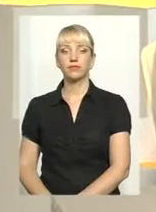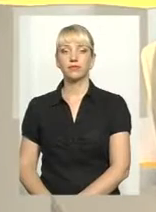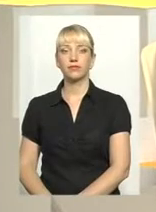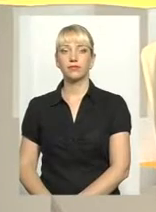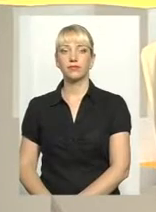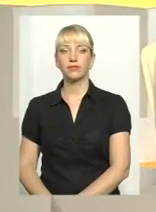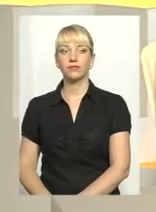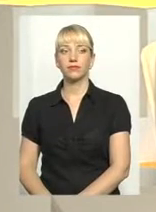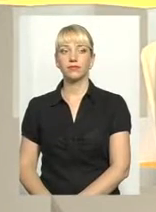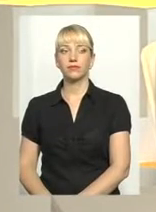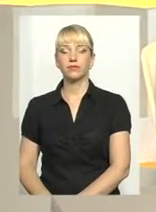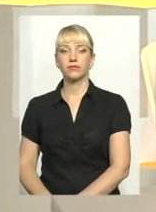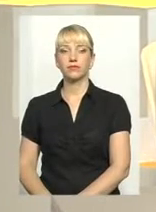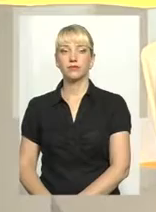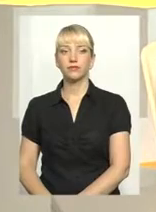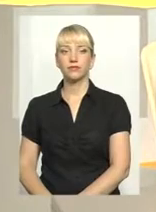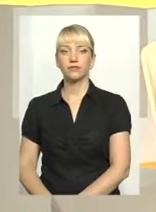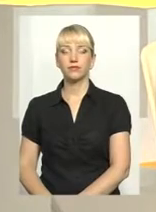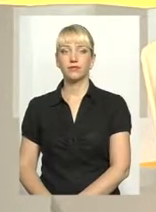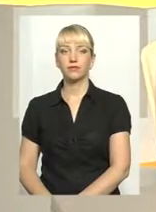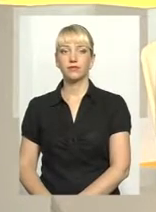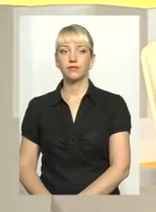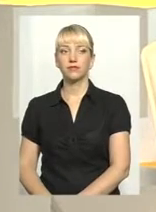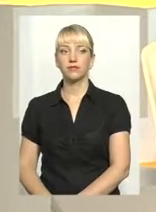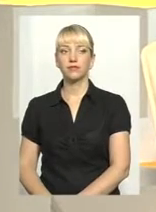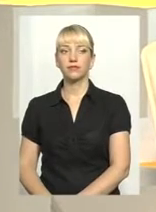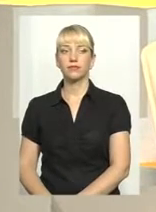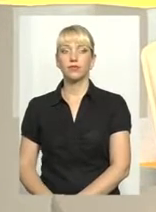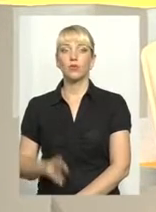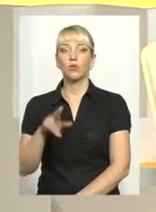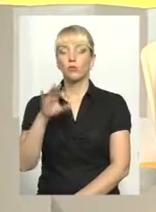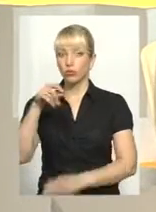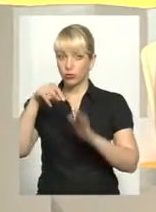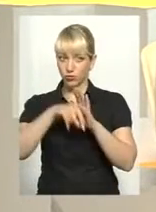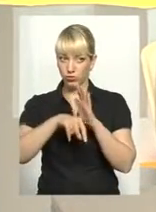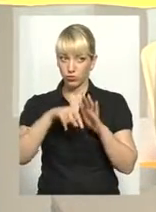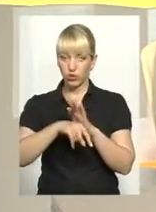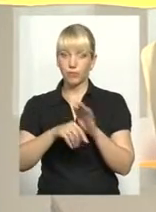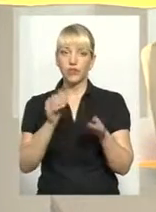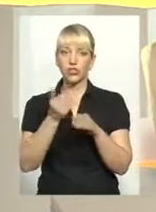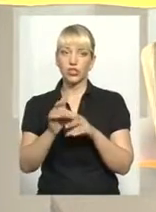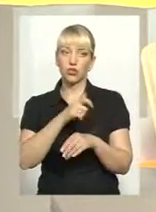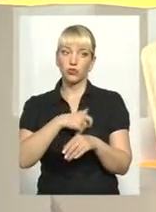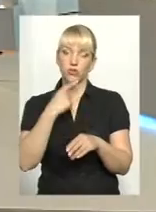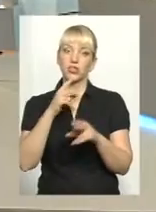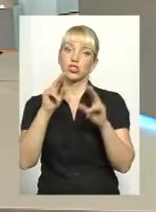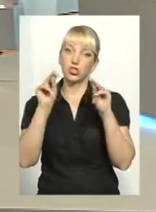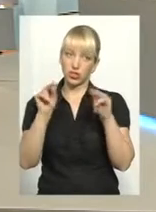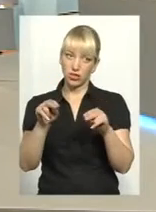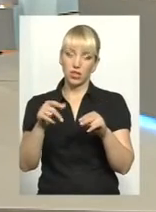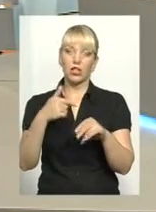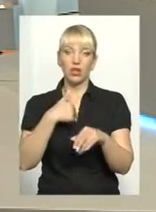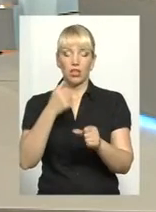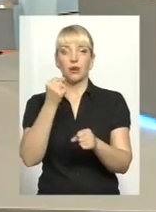Отже, пані Тетяна, по суті, частина депутатів сказала чесно, я працюю,